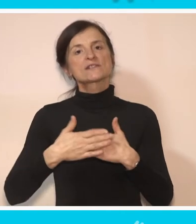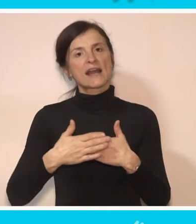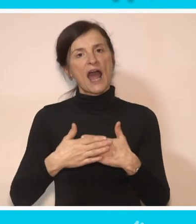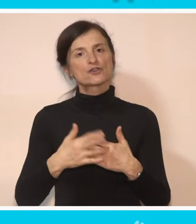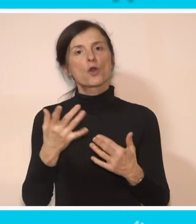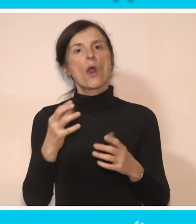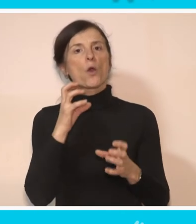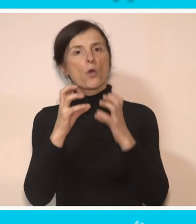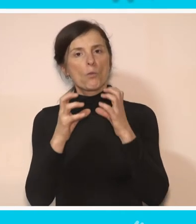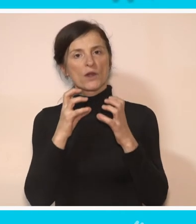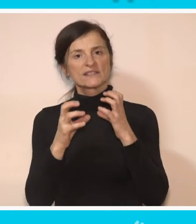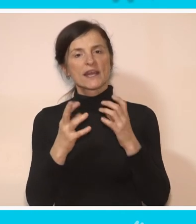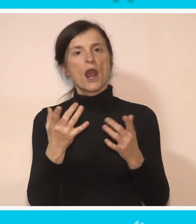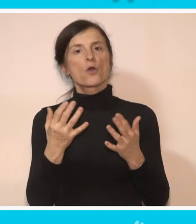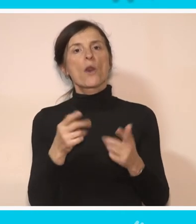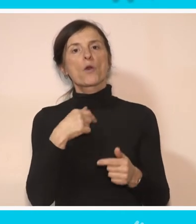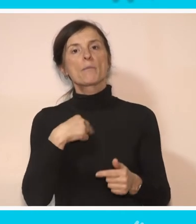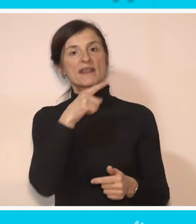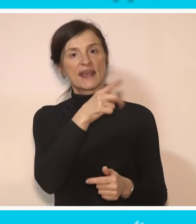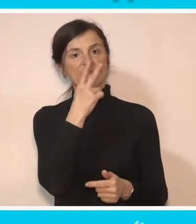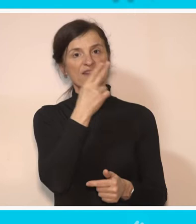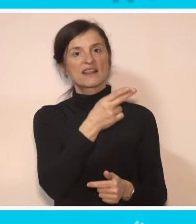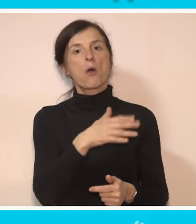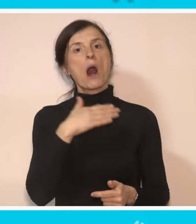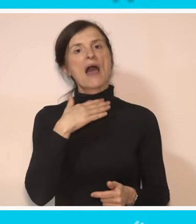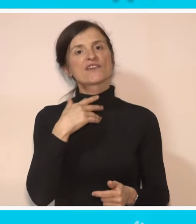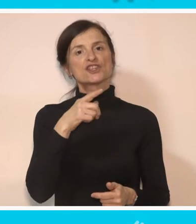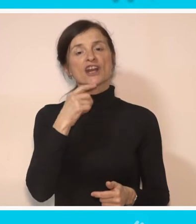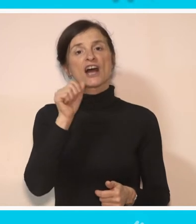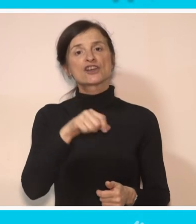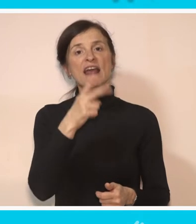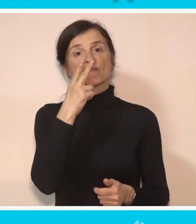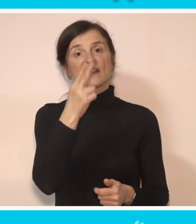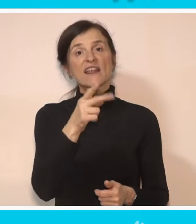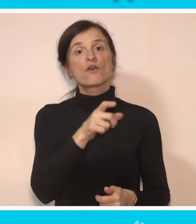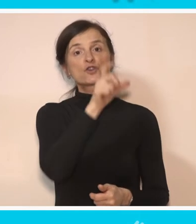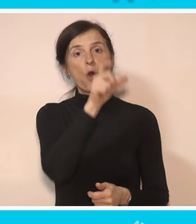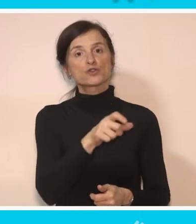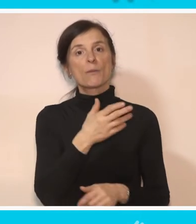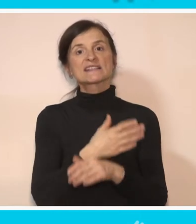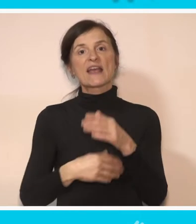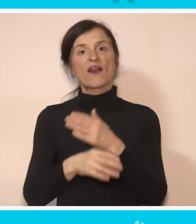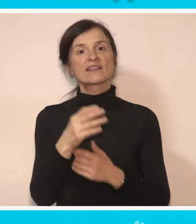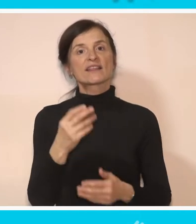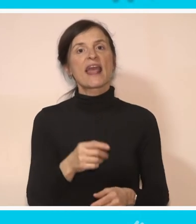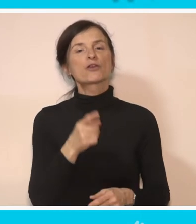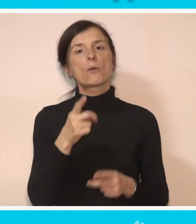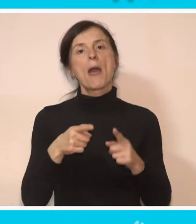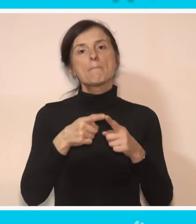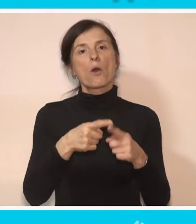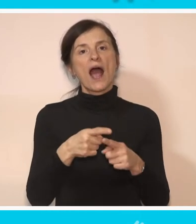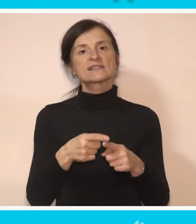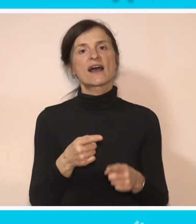sarađuju, koliko komuniciraju, koliko ih vidimo. Glavinić ističe da je vidljivost osoba sa invaliditetom